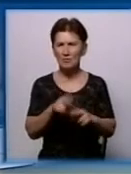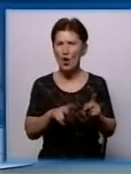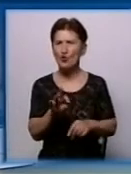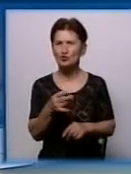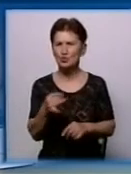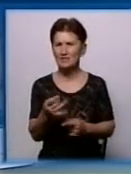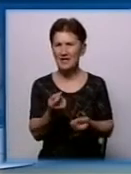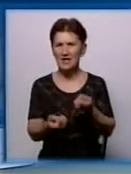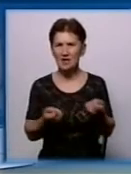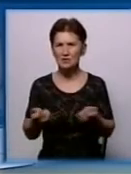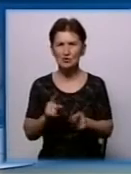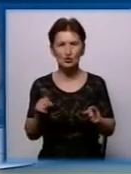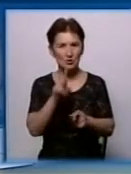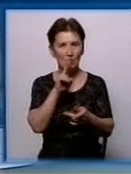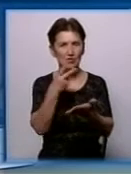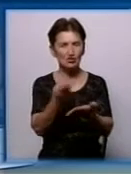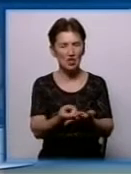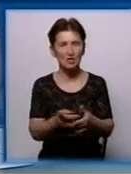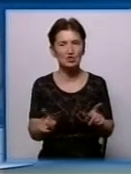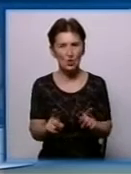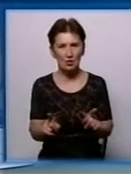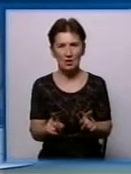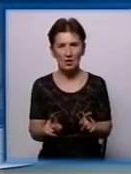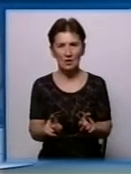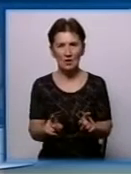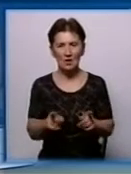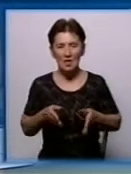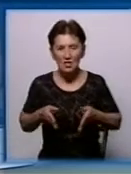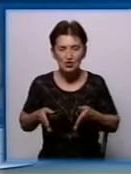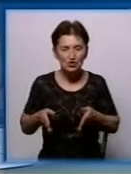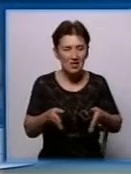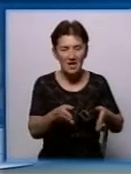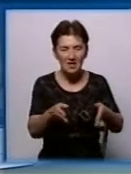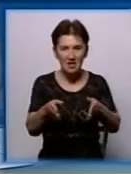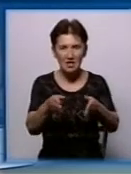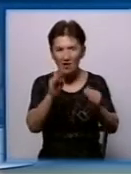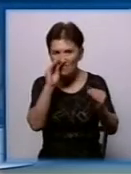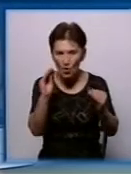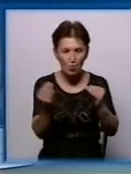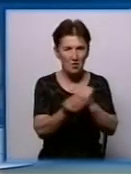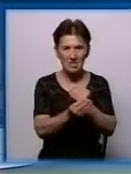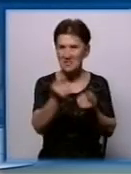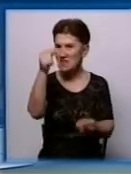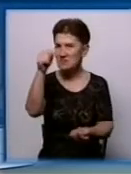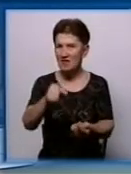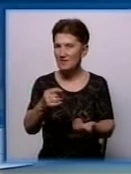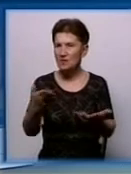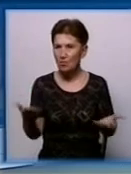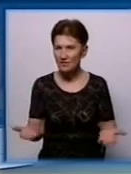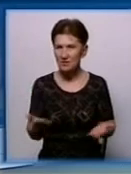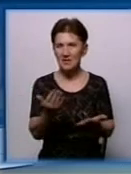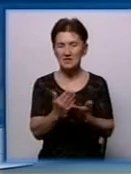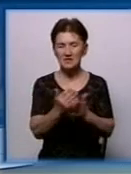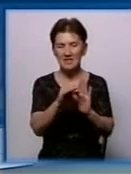відображає? Це відображає шляхи евакуації, не відповідали нормам. В деяких випадках занижені